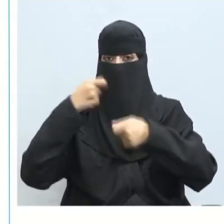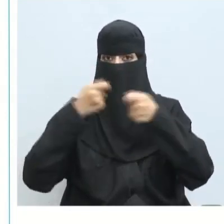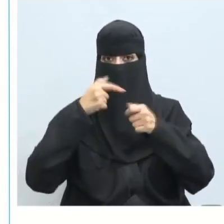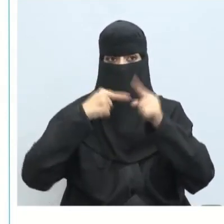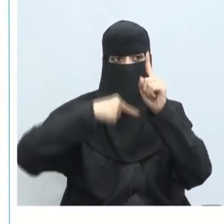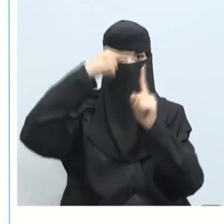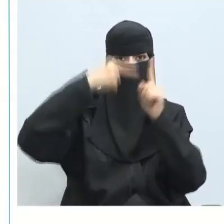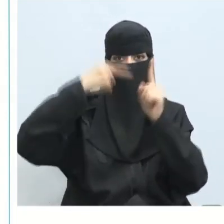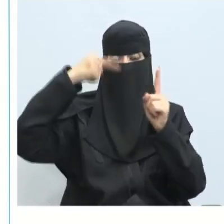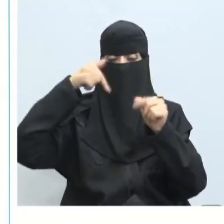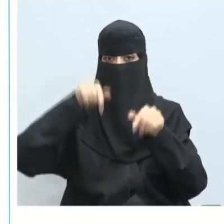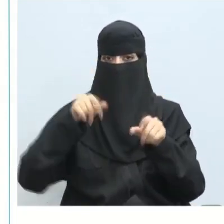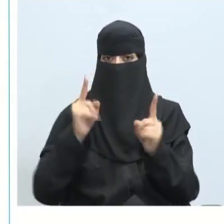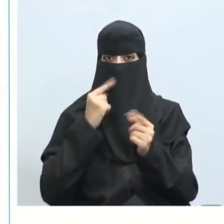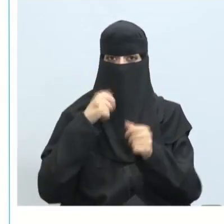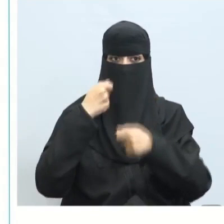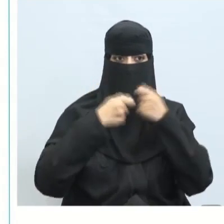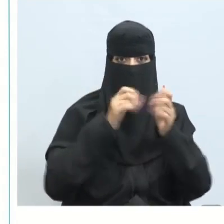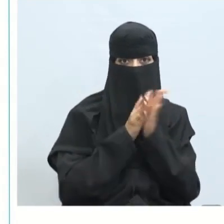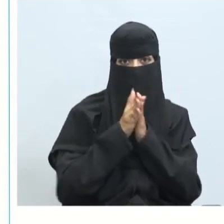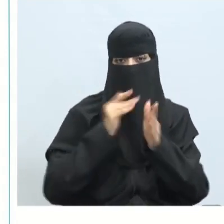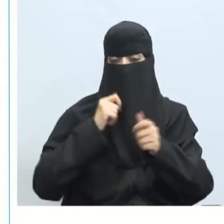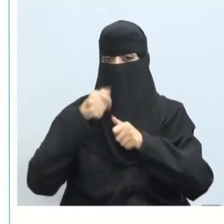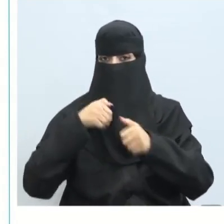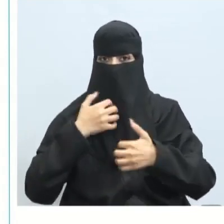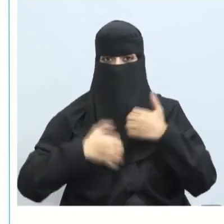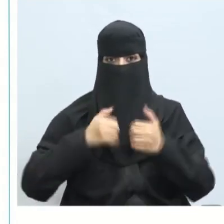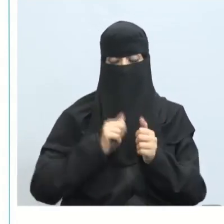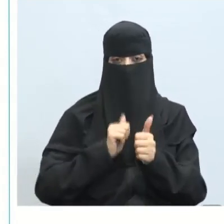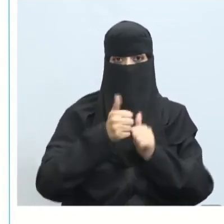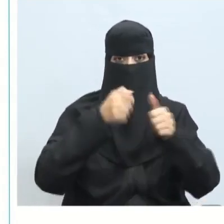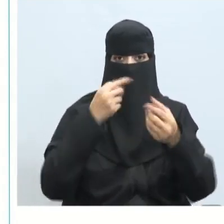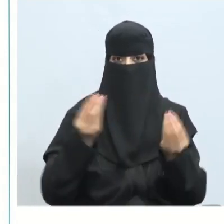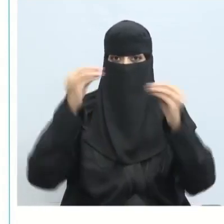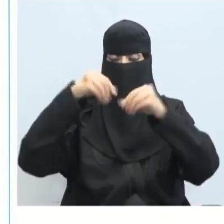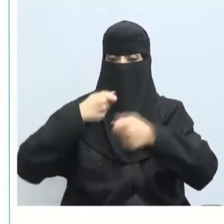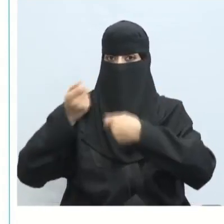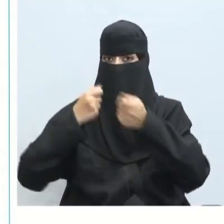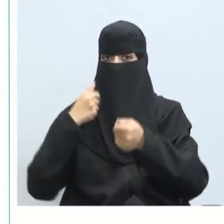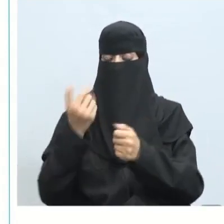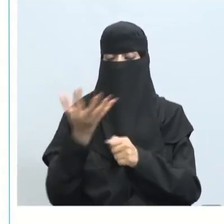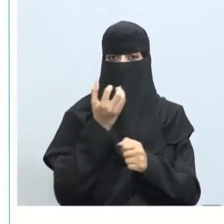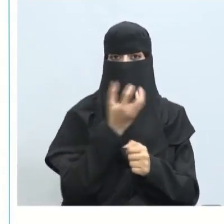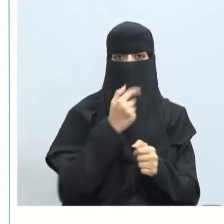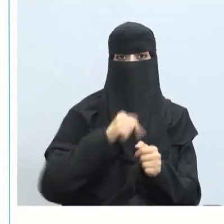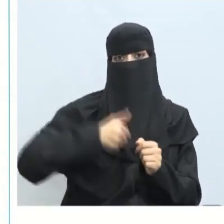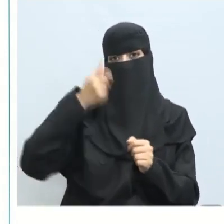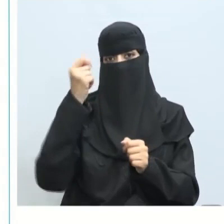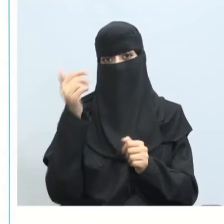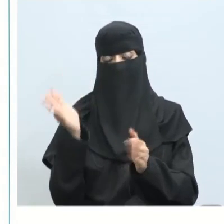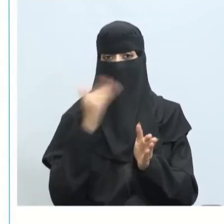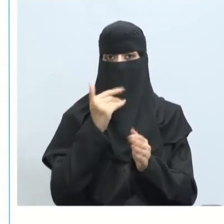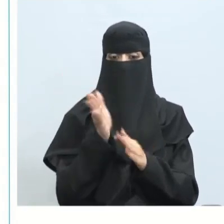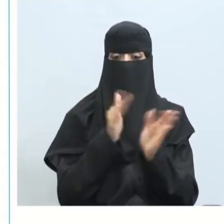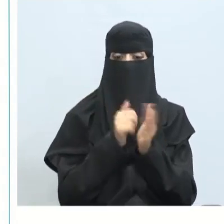الطبيعية لكي يشعر بالنجاح والتحدي وبالتالي زيادة ومضاعفة نسبة البيع ومن ثم قد يحقق نتائج بالنسبة له